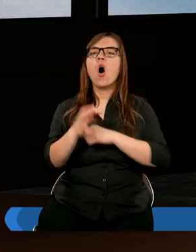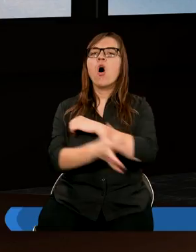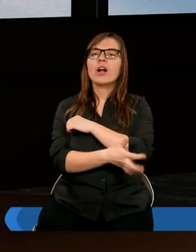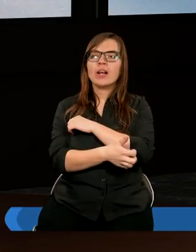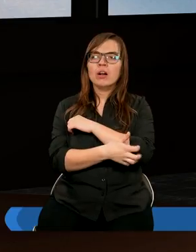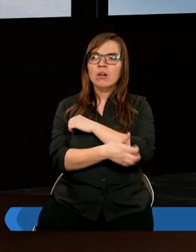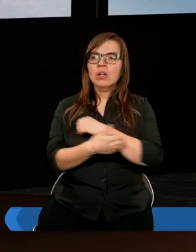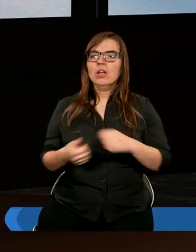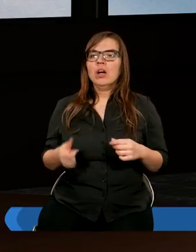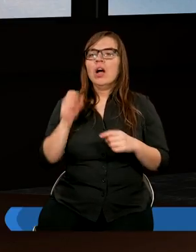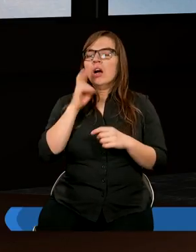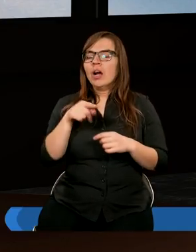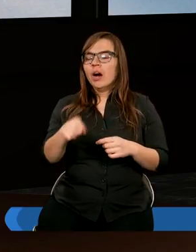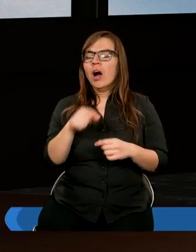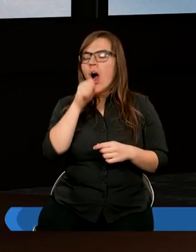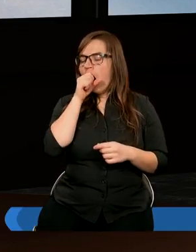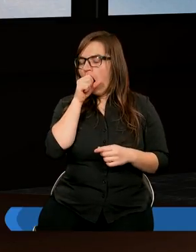niedoli. Także